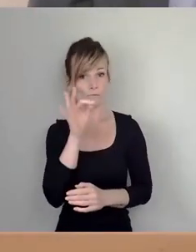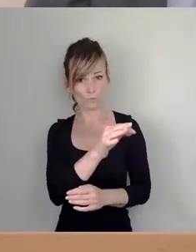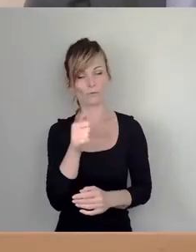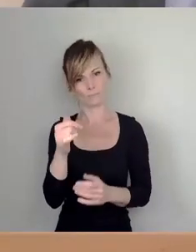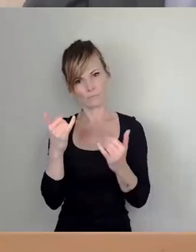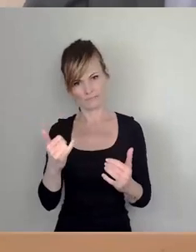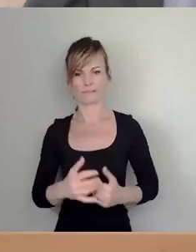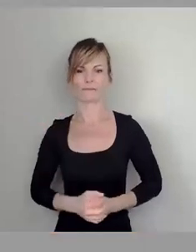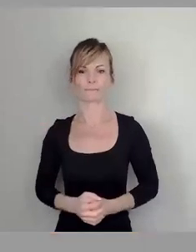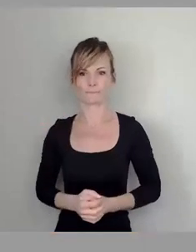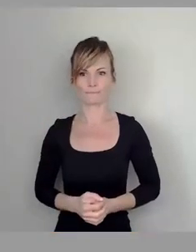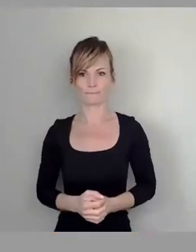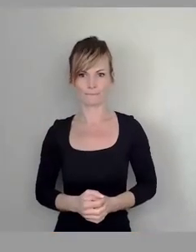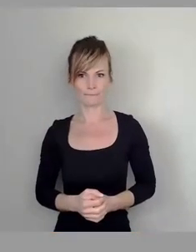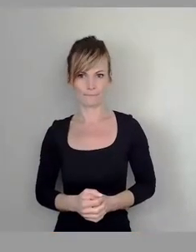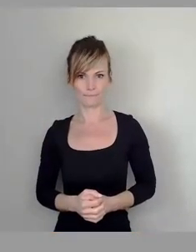Stimmzeichen.